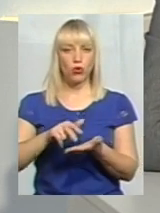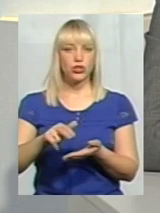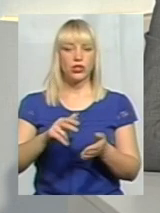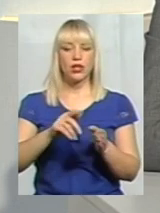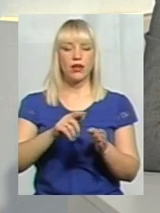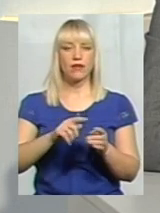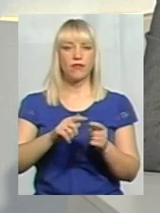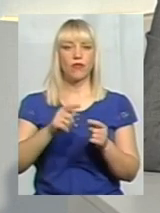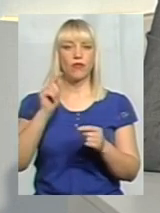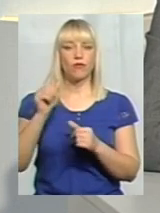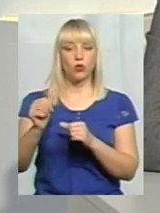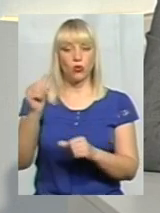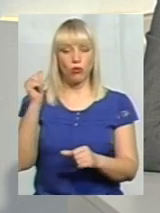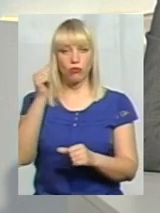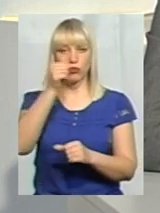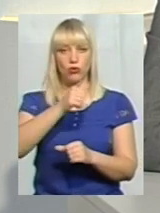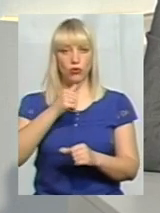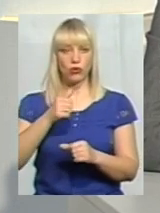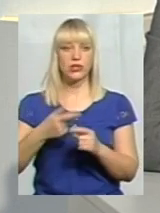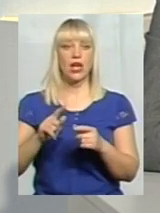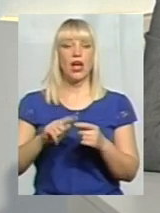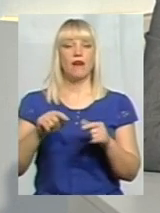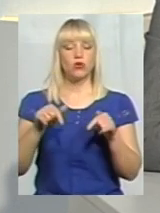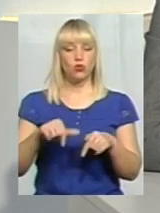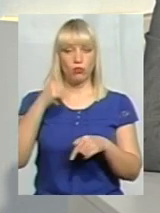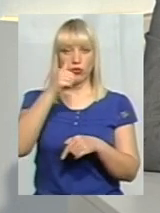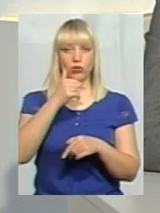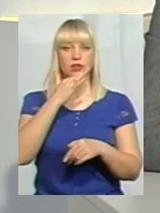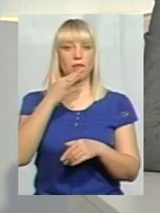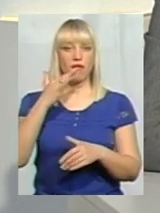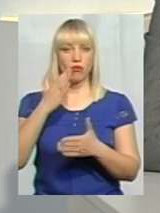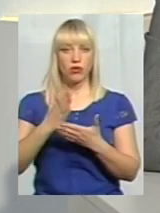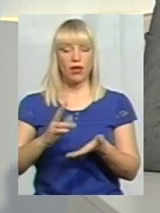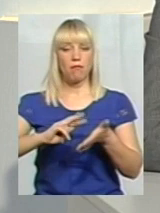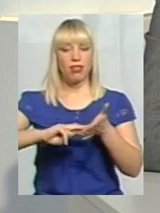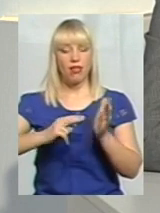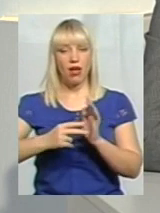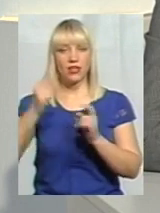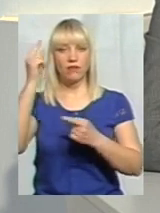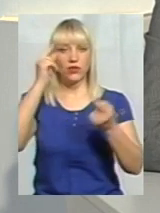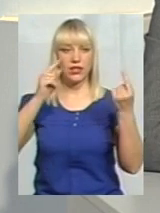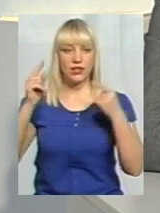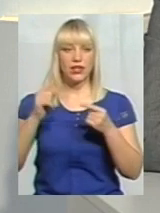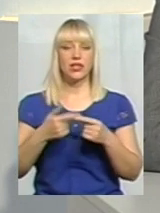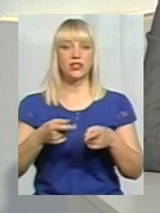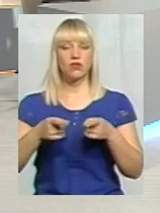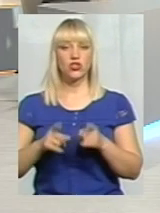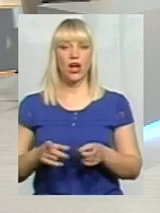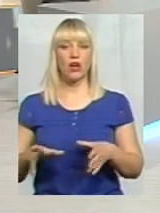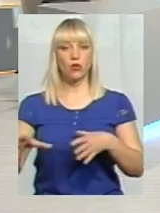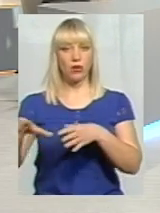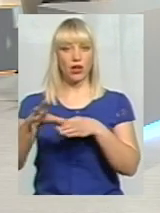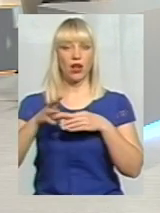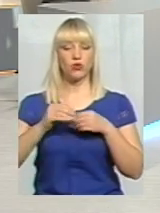Протягом цього року також є дуже багато планів, дуже багато ідей, і, звичайно, всі ми разом, і команда нашого